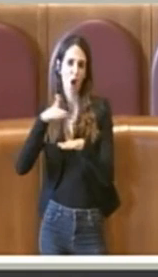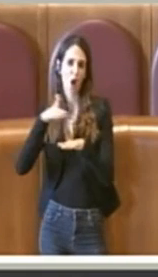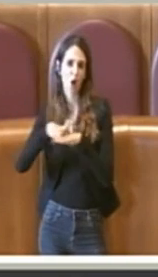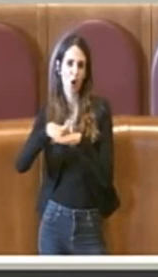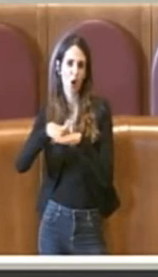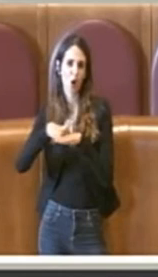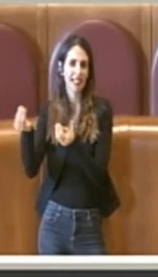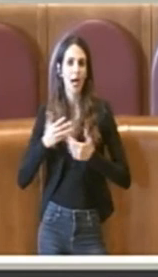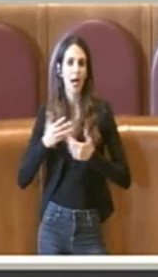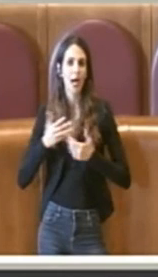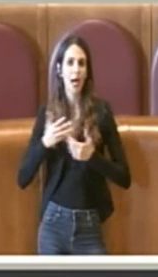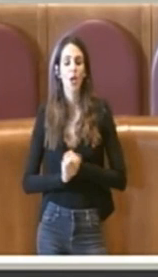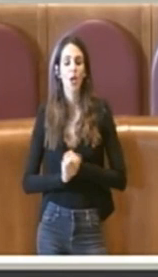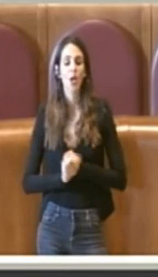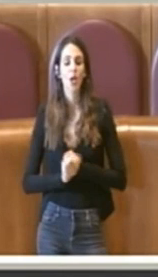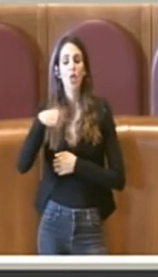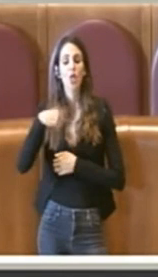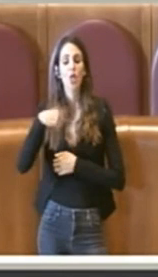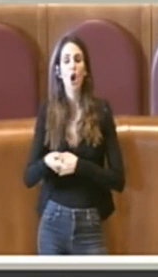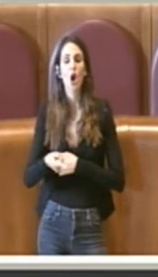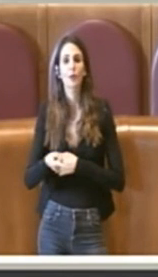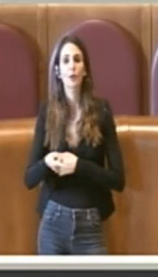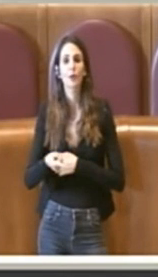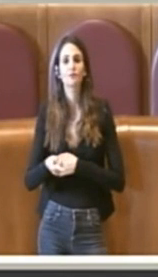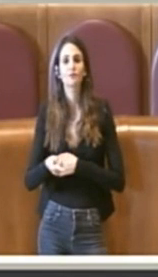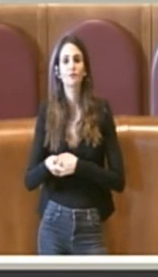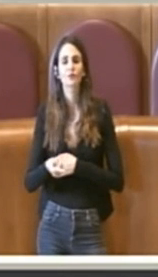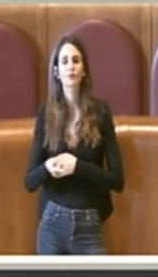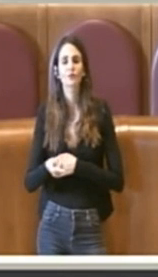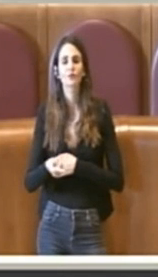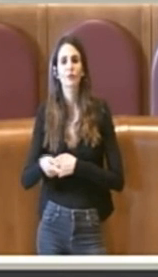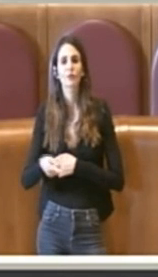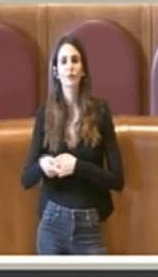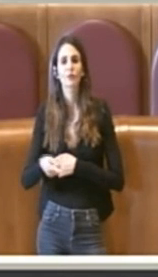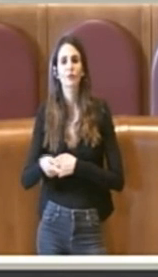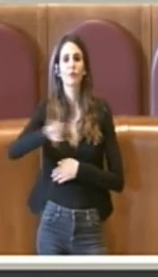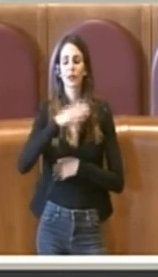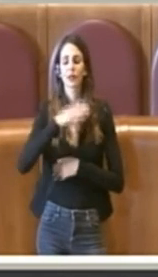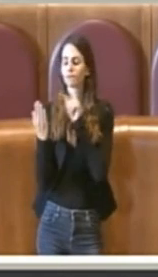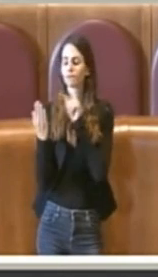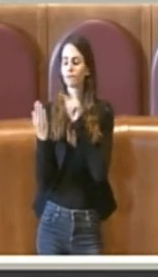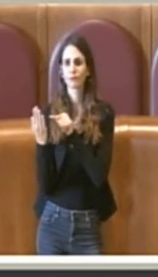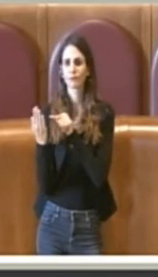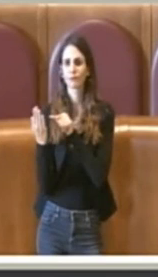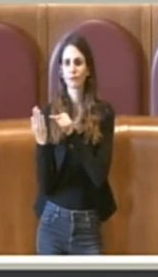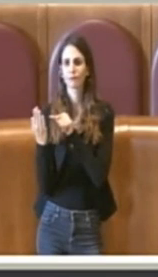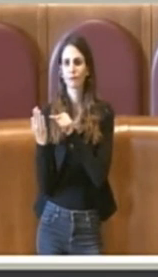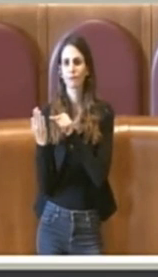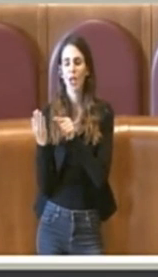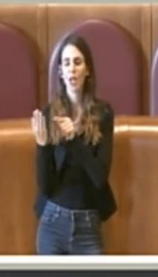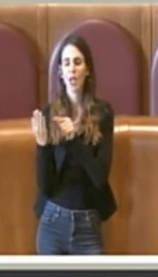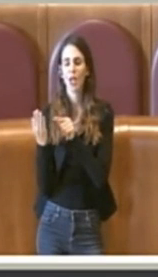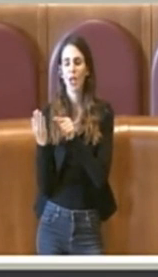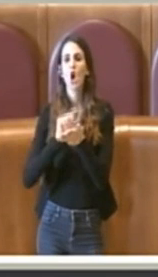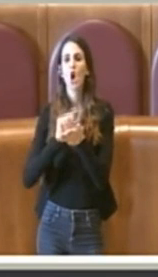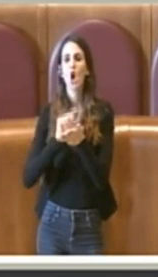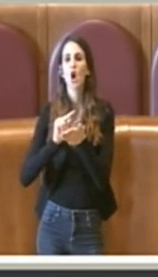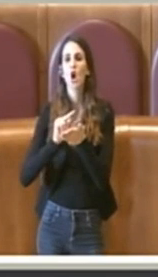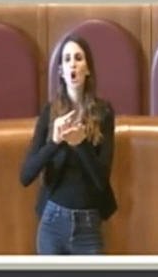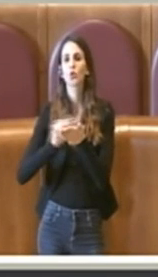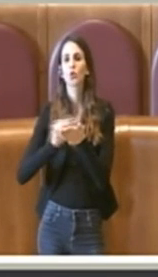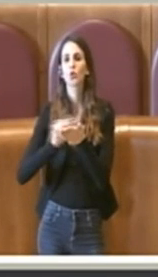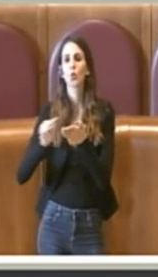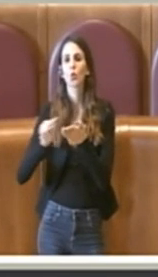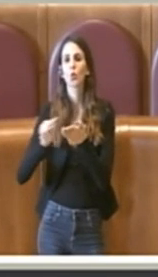nota di uno studio di avvocati a nome e per conto